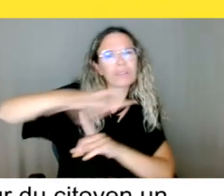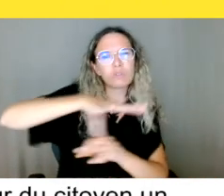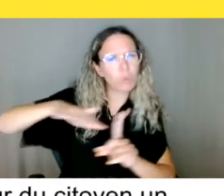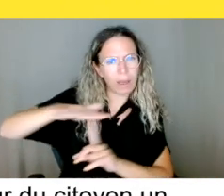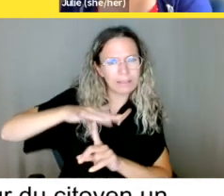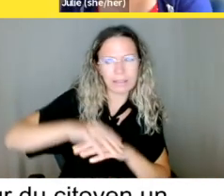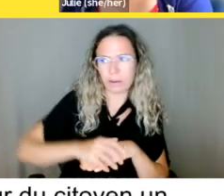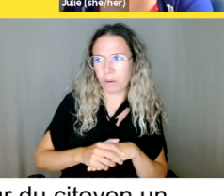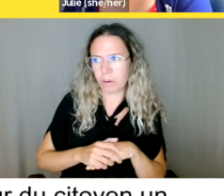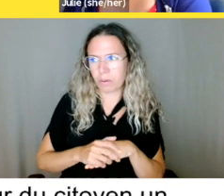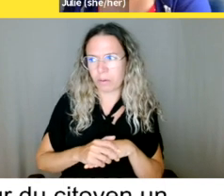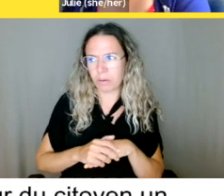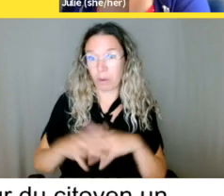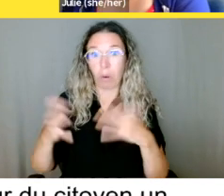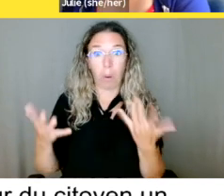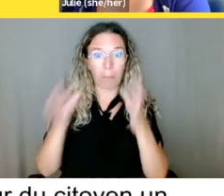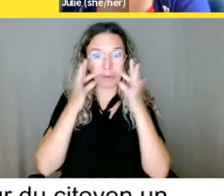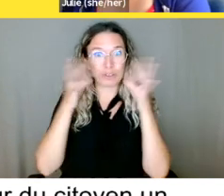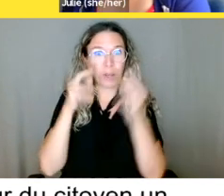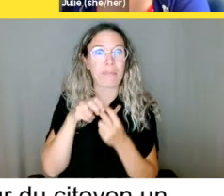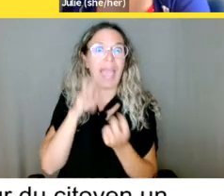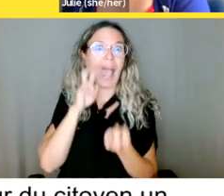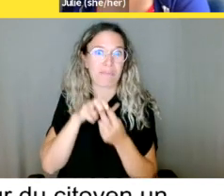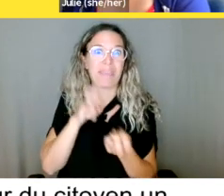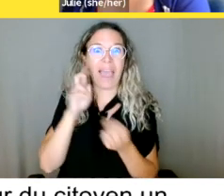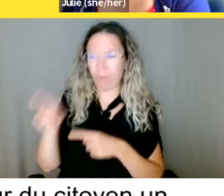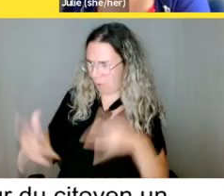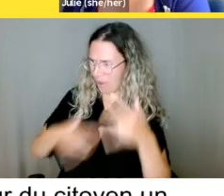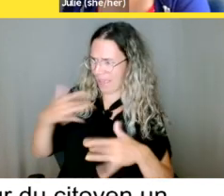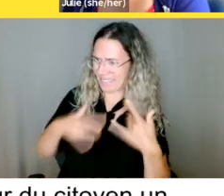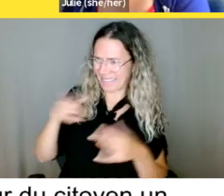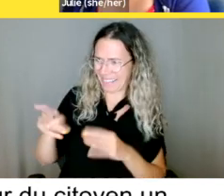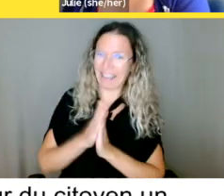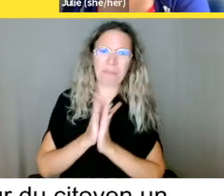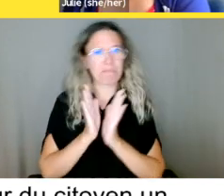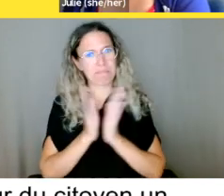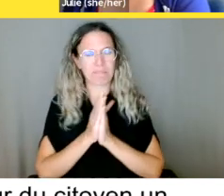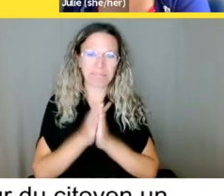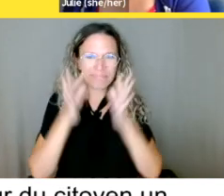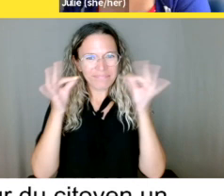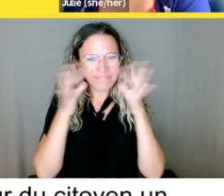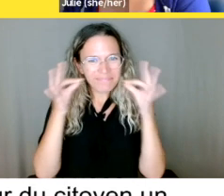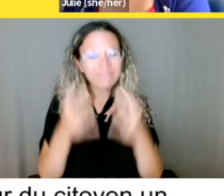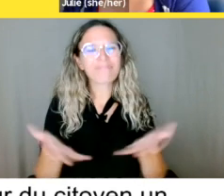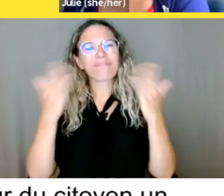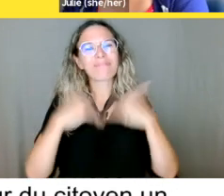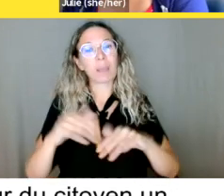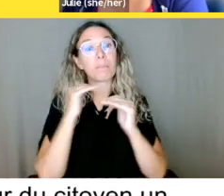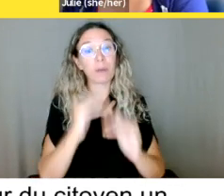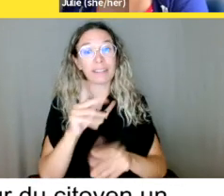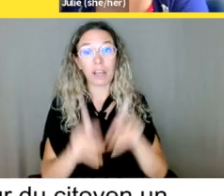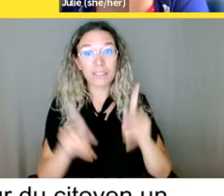et par la suite, le protecteur du citoyen sera en mesure de déposer une recommandation et d'en assurer l'implantation et l